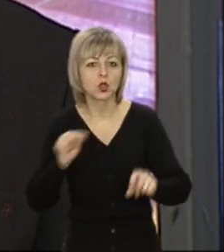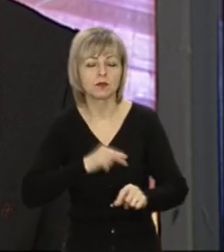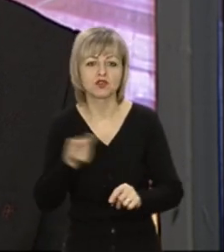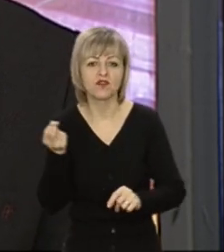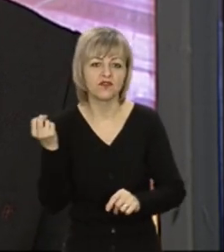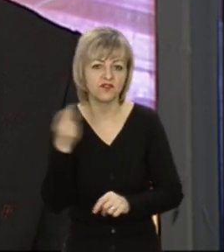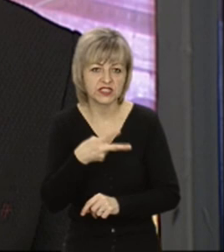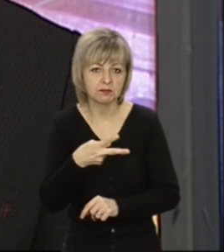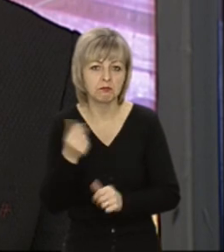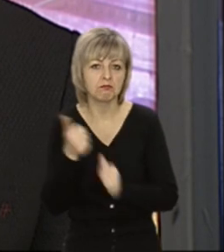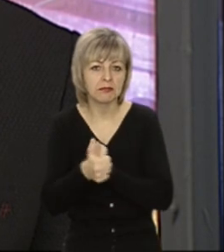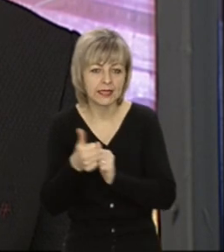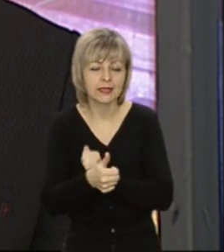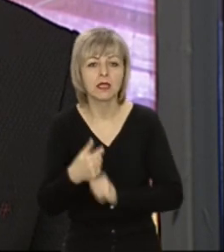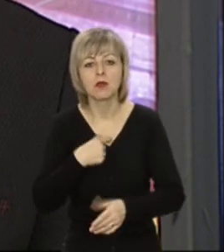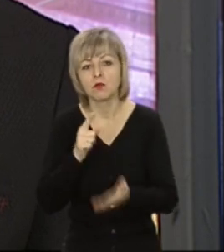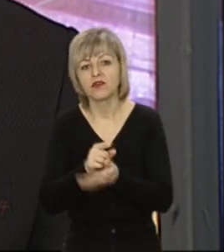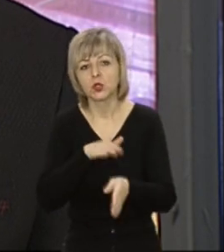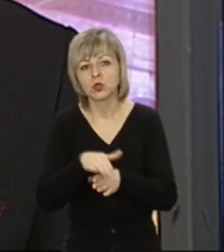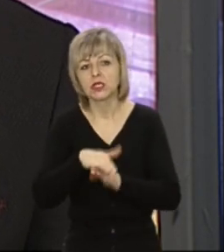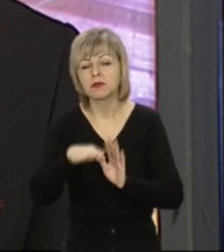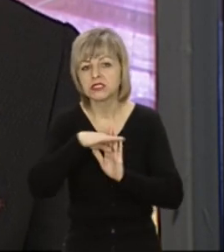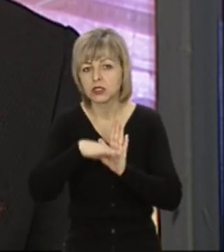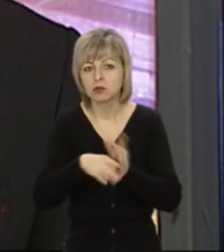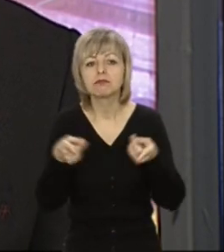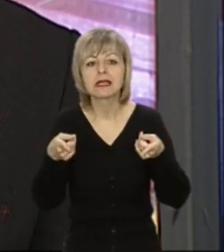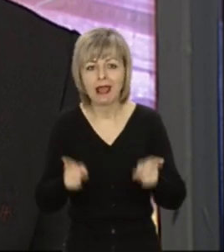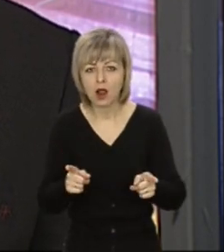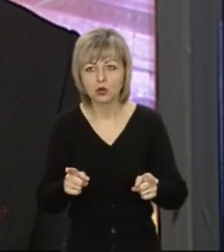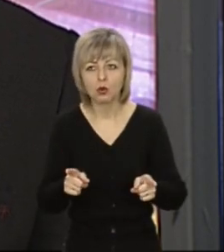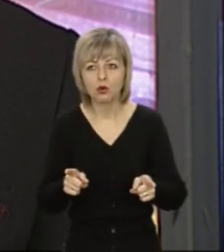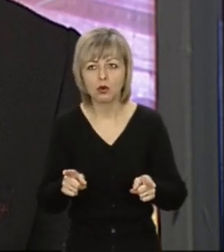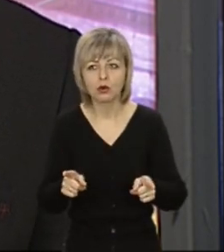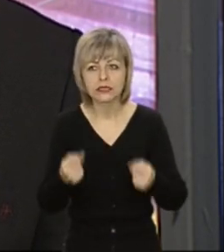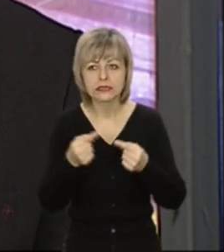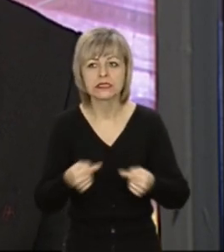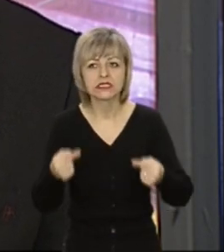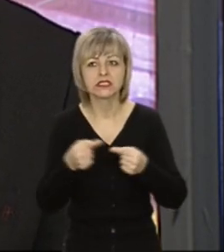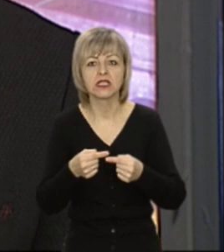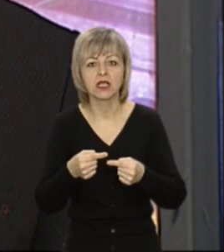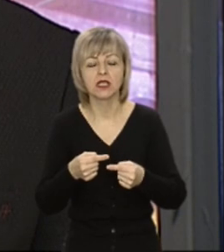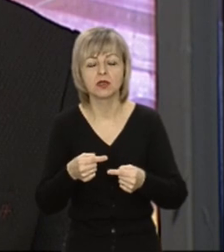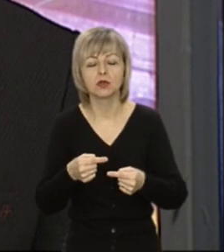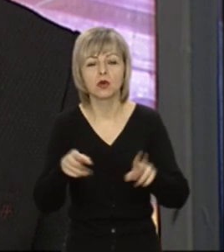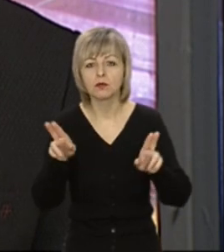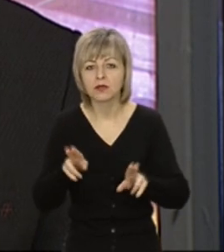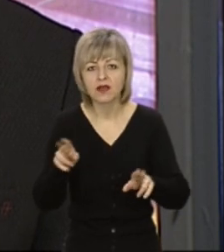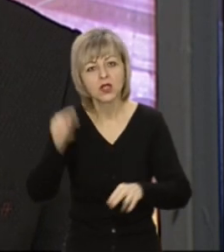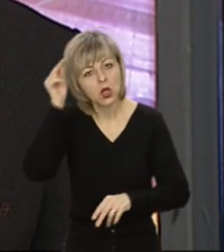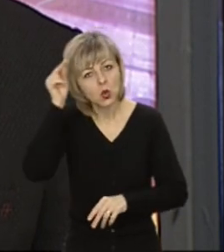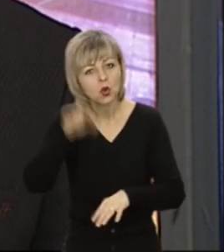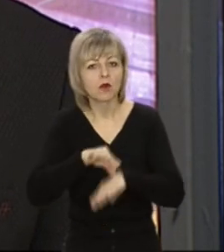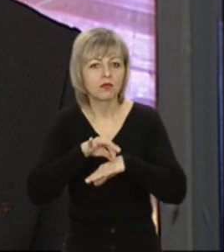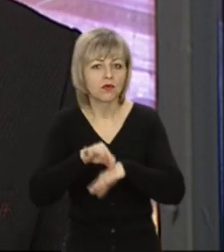в дві зміни, тому ми маємо дотримуватися розкладу реального. Згідно вимог уроків відбувається,